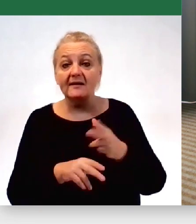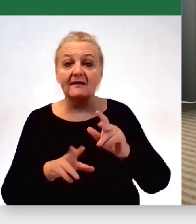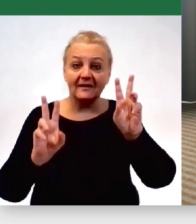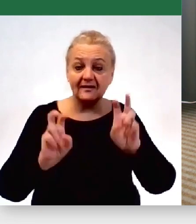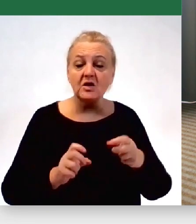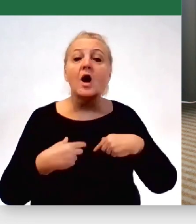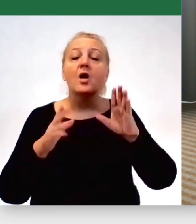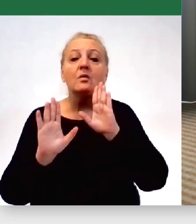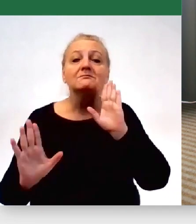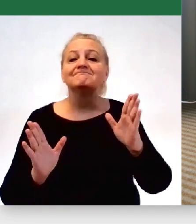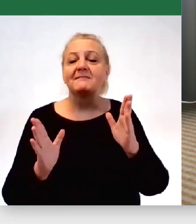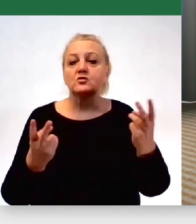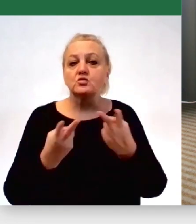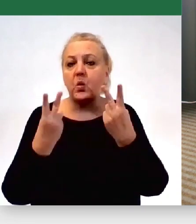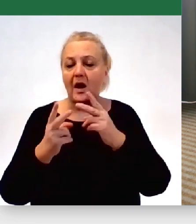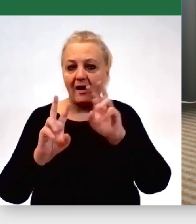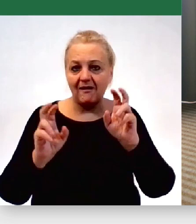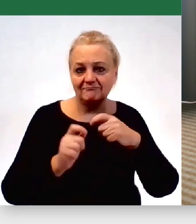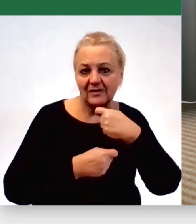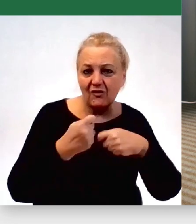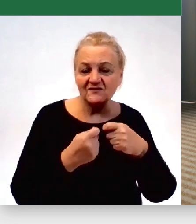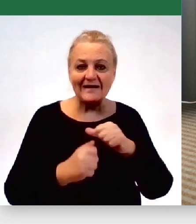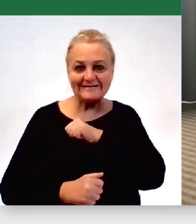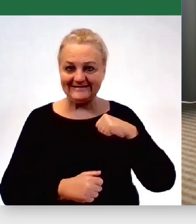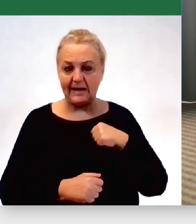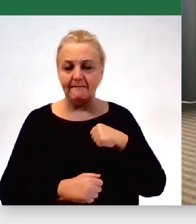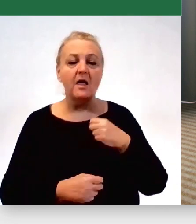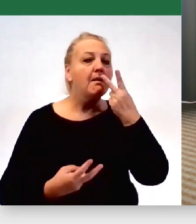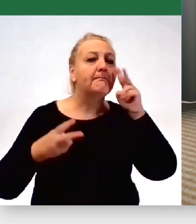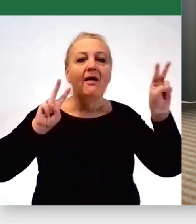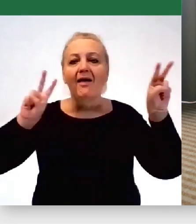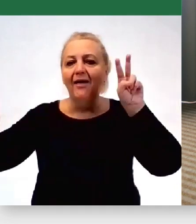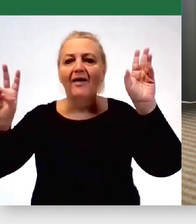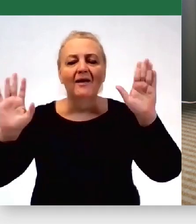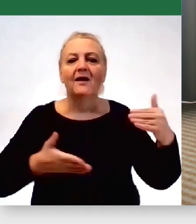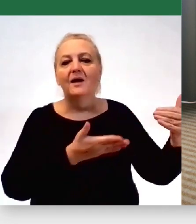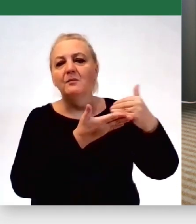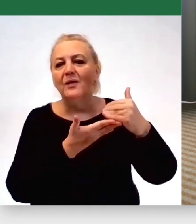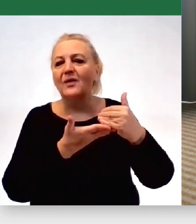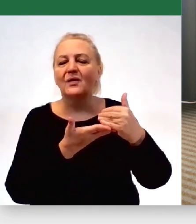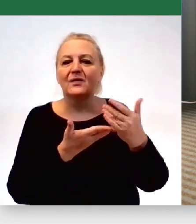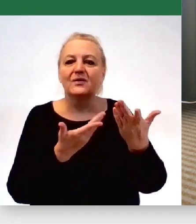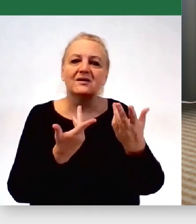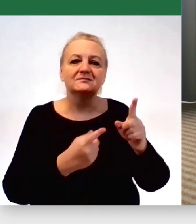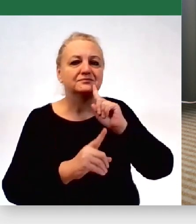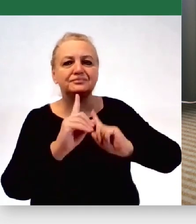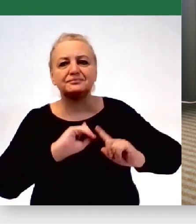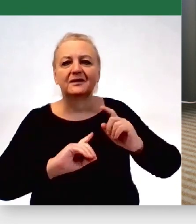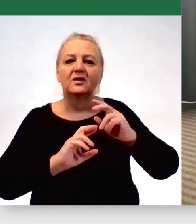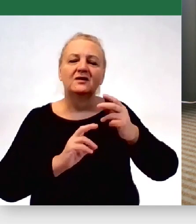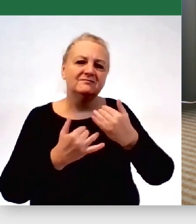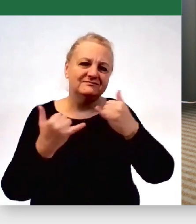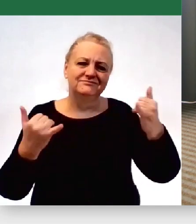szukamy rozwiązania, ale samodzielnie, nie patrząc na to, jakie porady czy rozkazy przychodzą z góry.